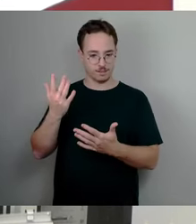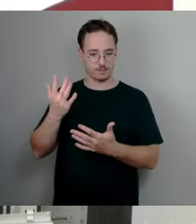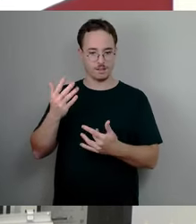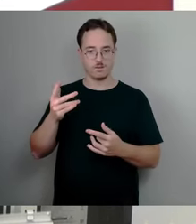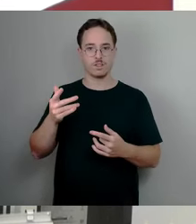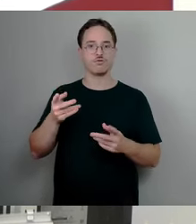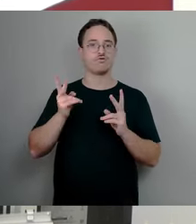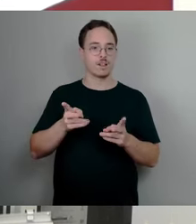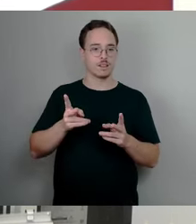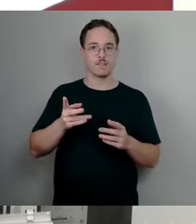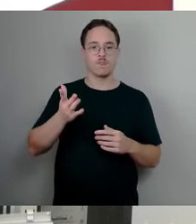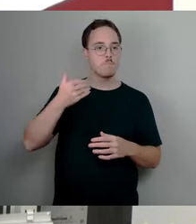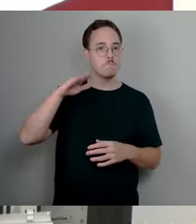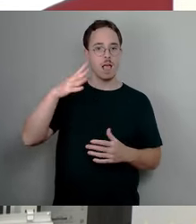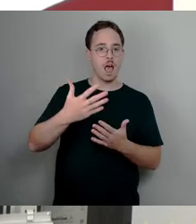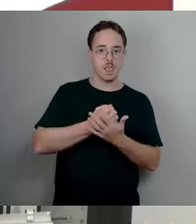als zuvor.